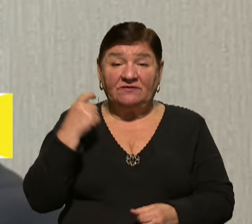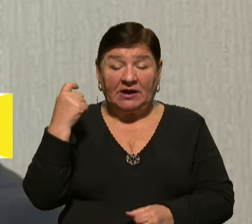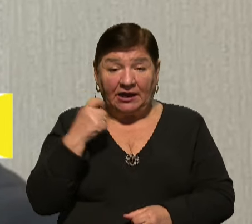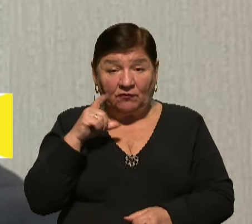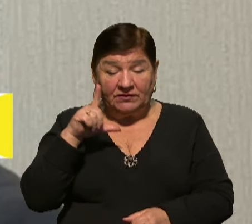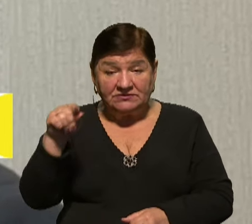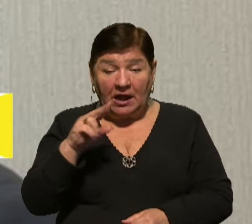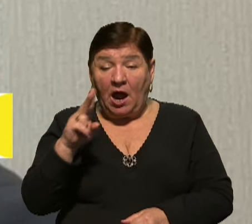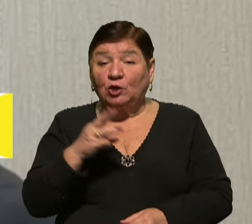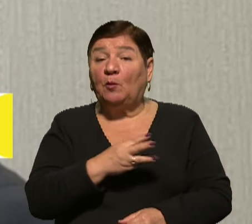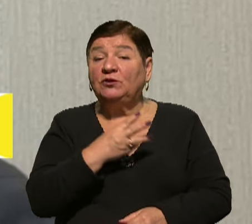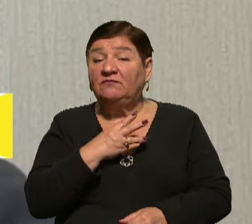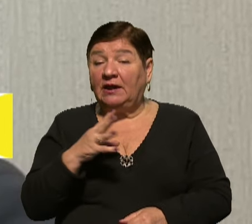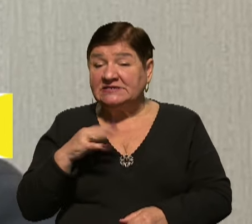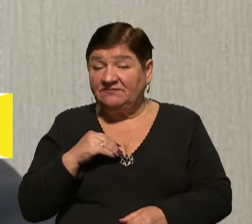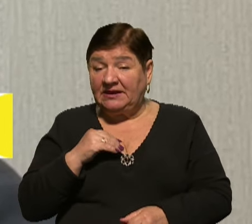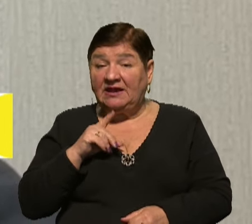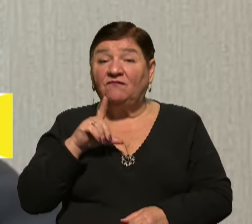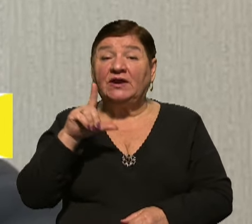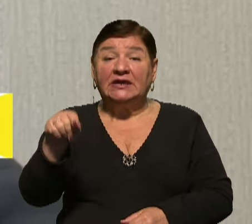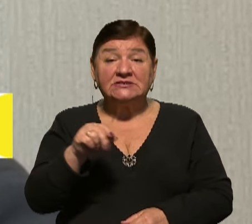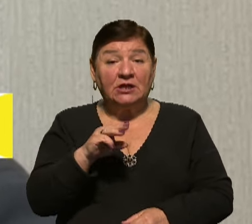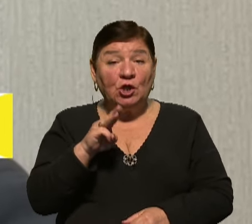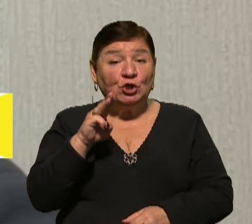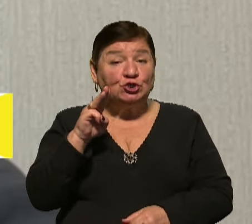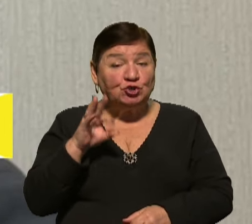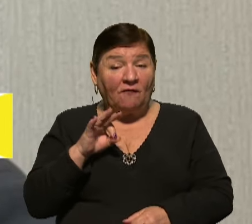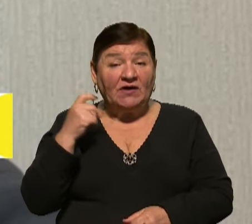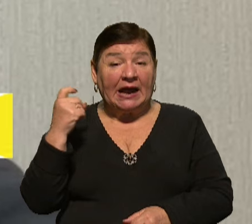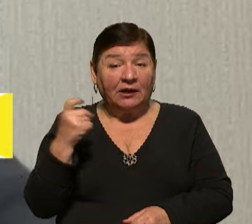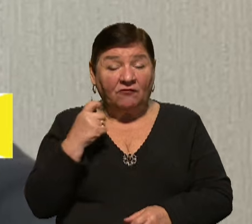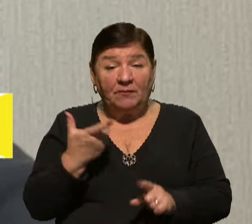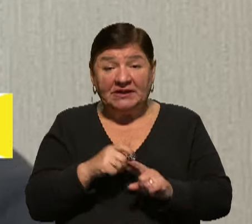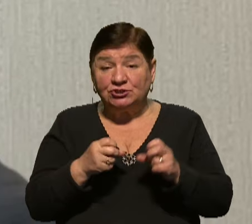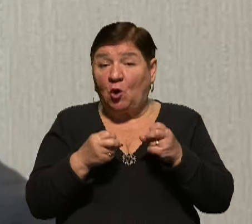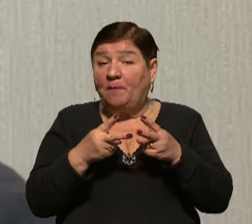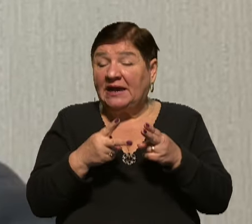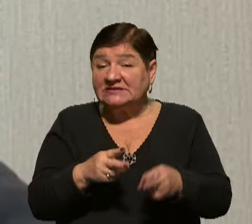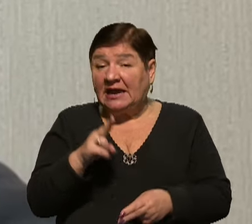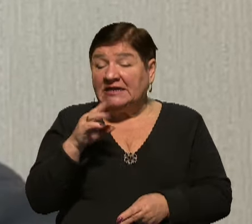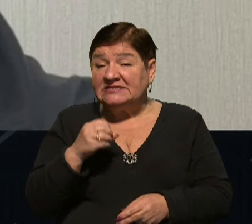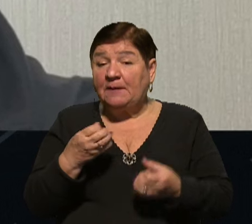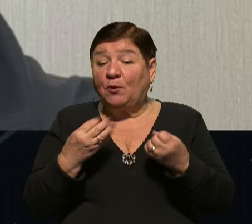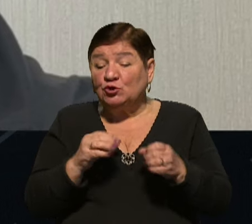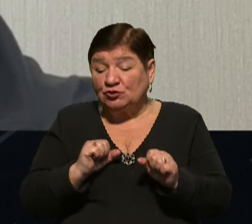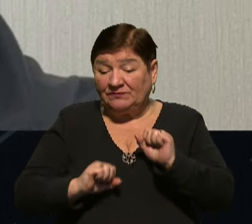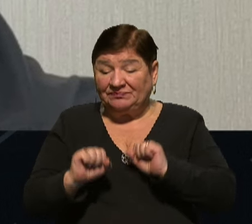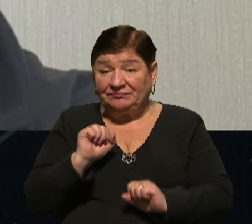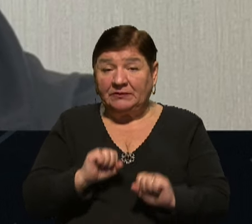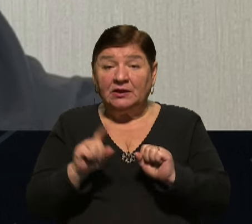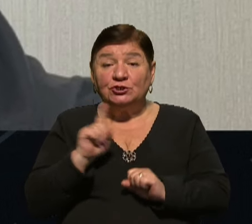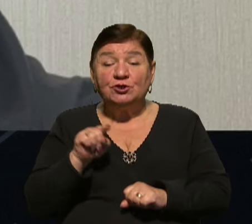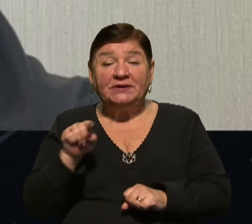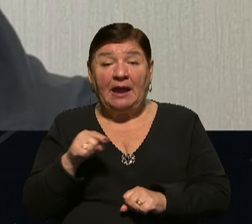А ті, хто мотивує свійний виїзд тим, що в Харкові більш небезпечно, це просто такі відмовки, аби